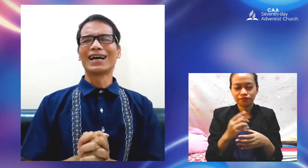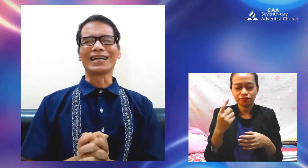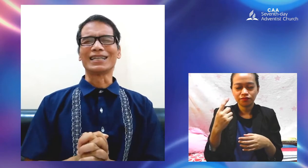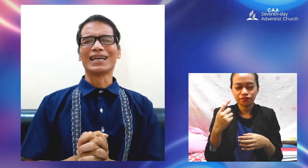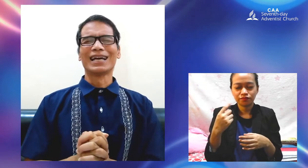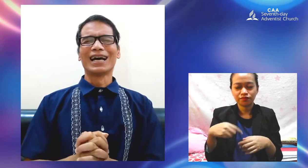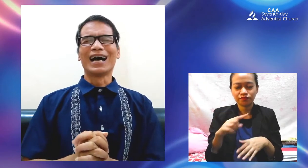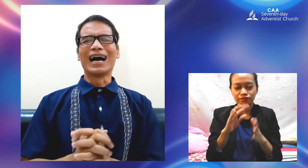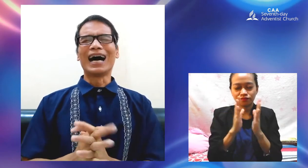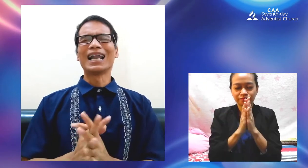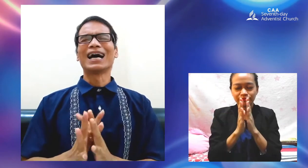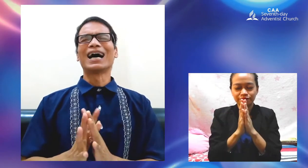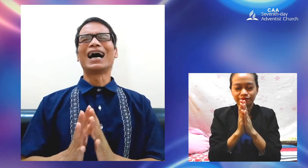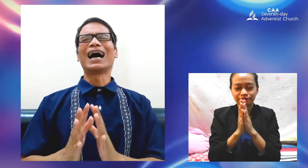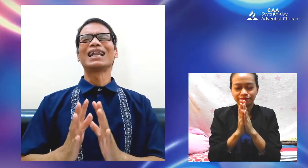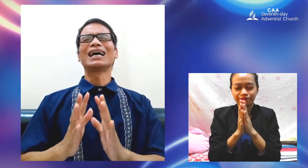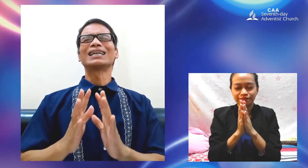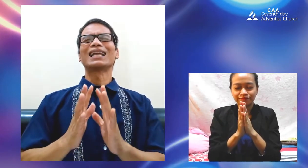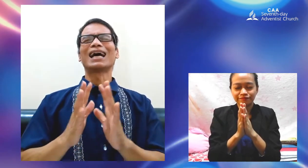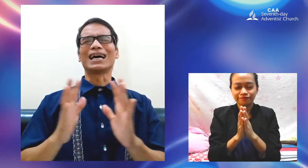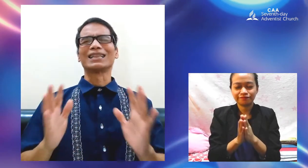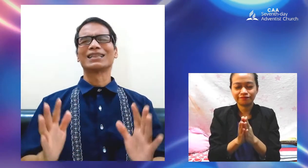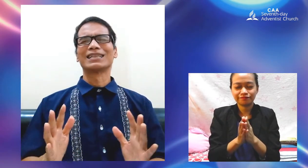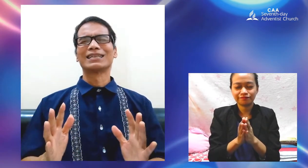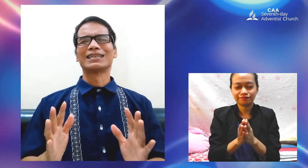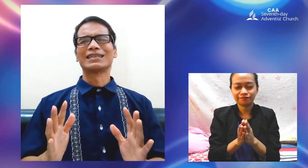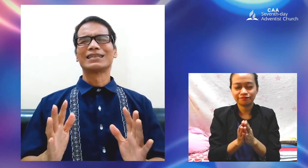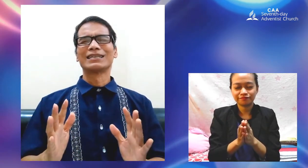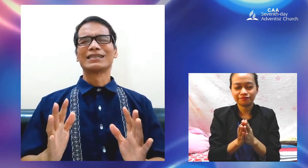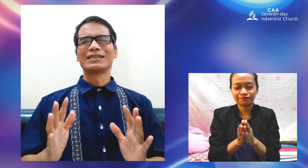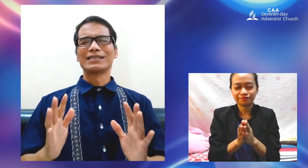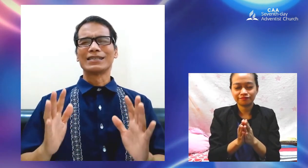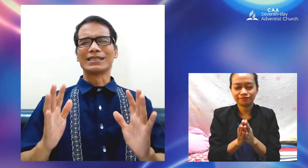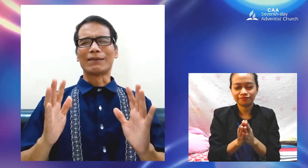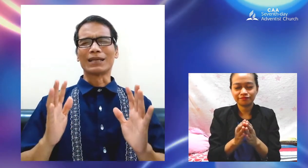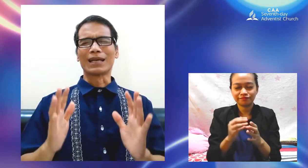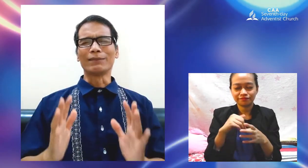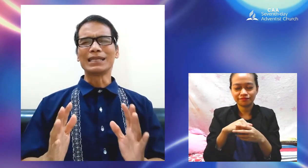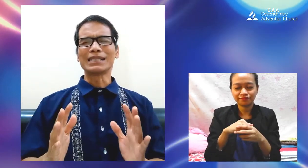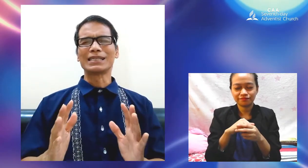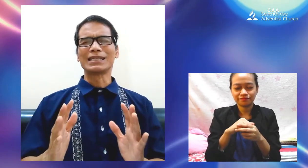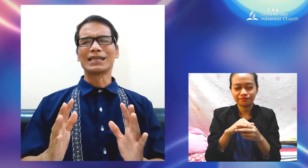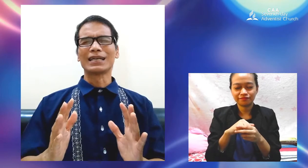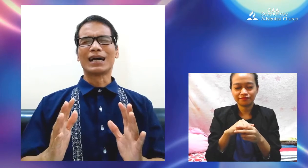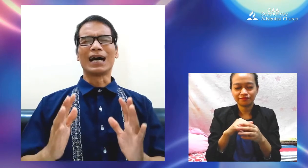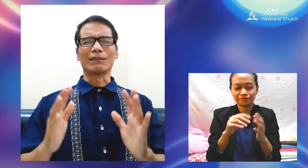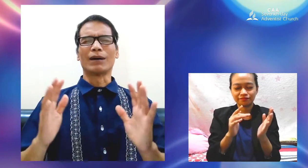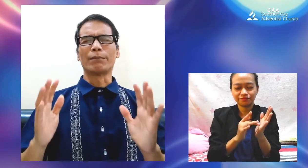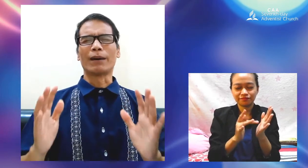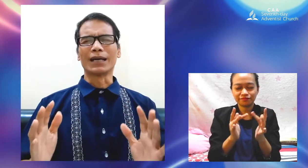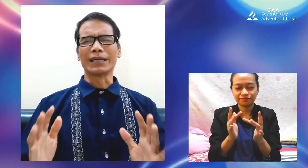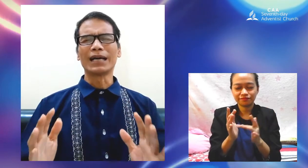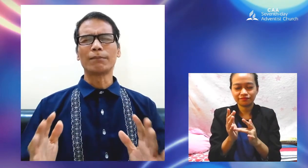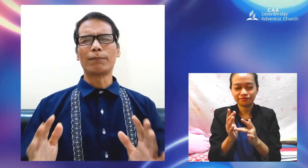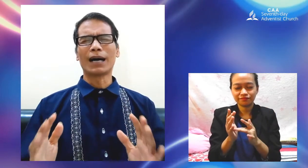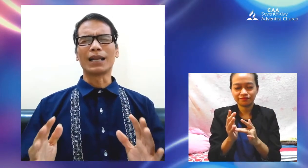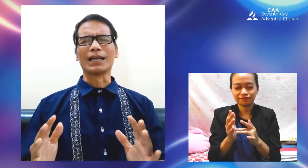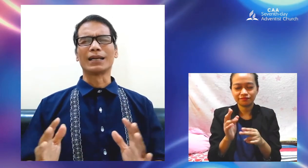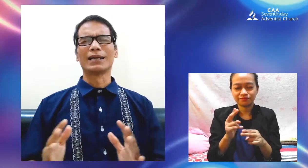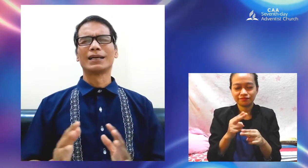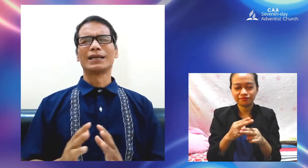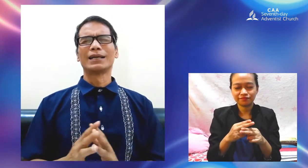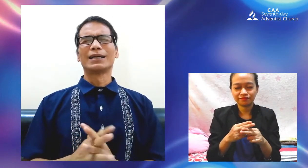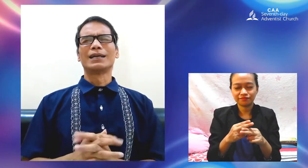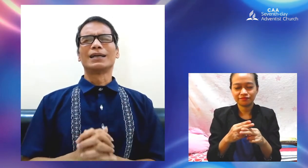inadalangin alang-alang na lahat sa matamis at makapangyarihang